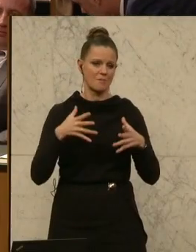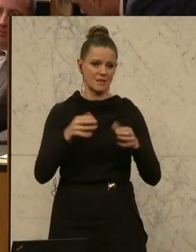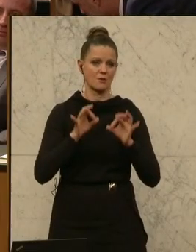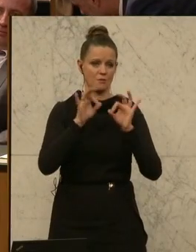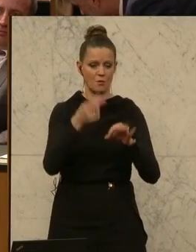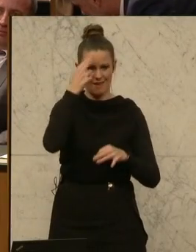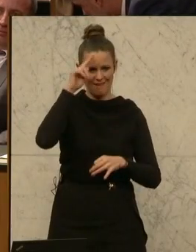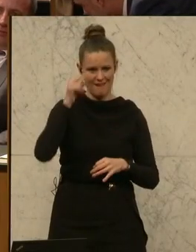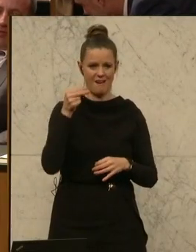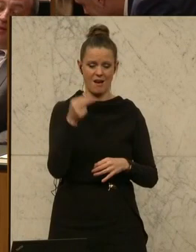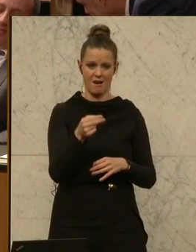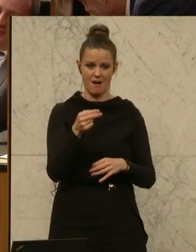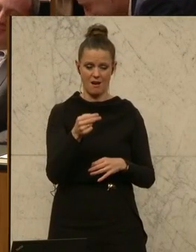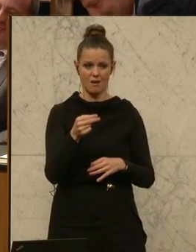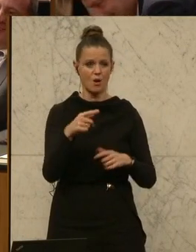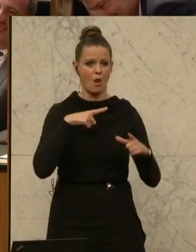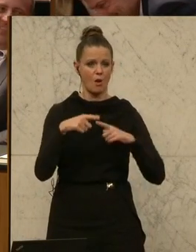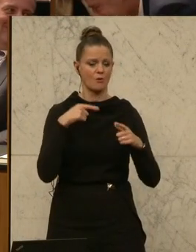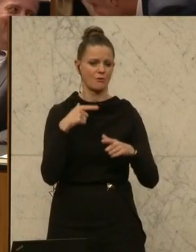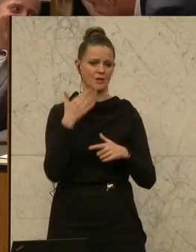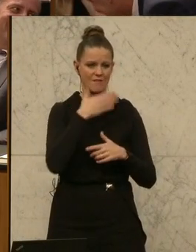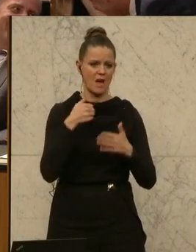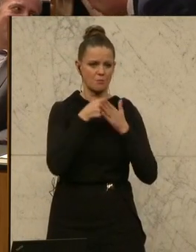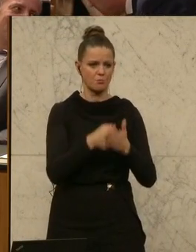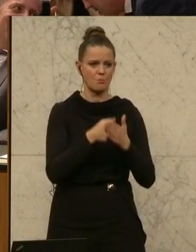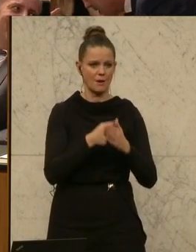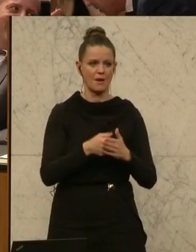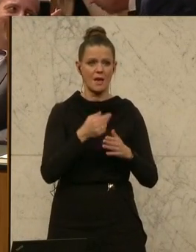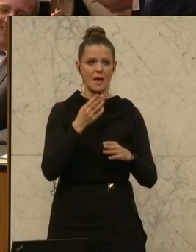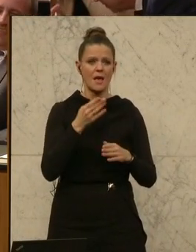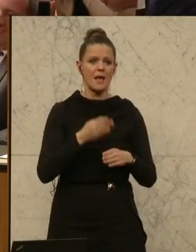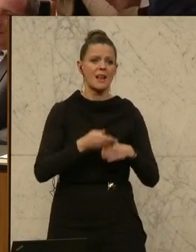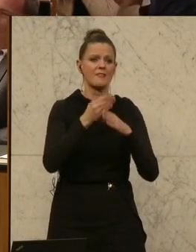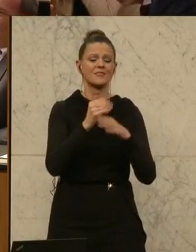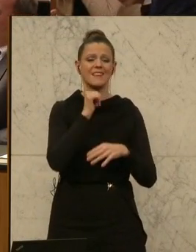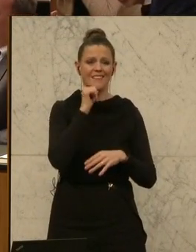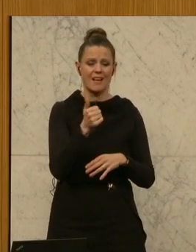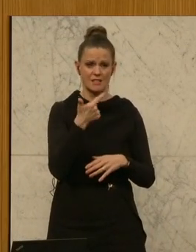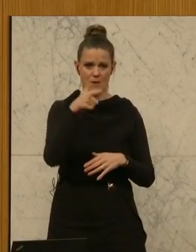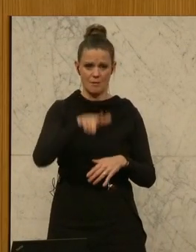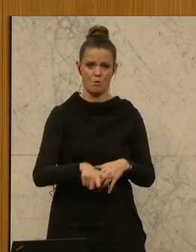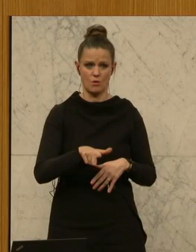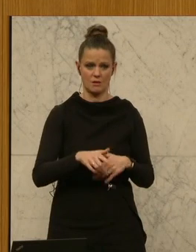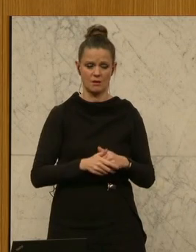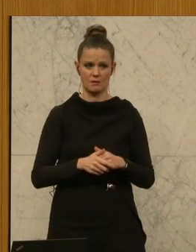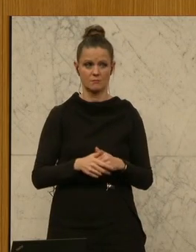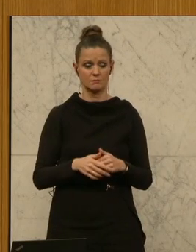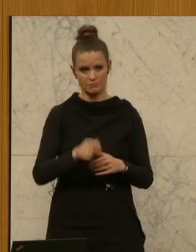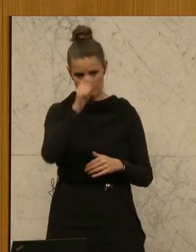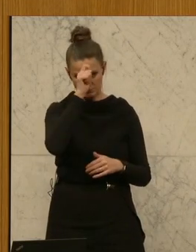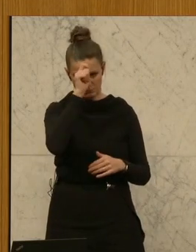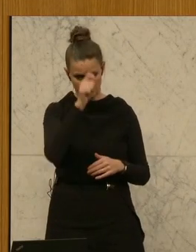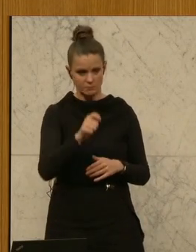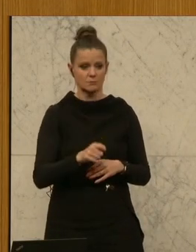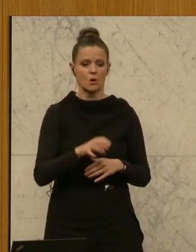Hab im Betrieb der Luftwärmepumpen nicht einmal zwei Monate beim Heizen und für sein Warmwasser. Ja, geschätzte Kolleginnen und Kollegen